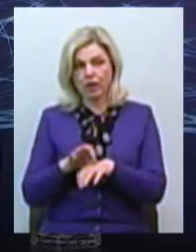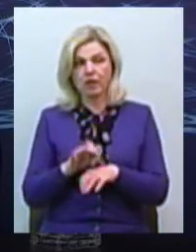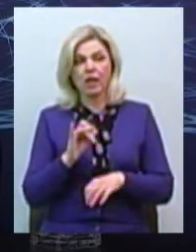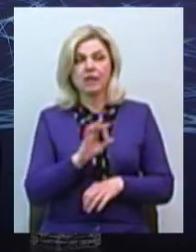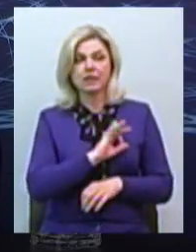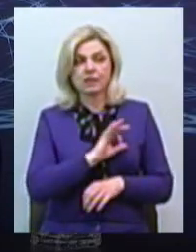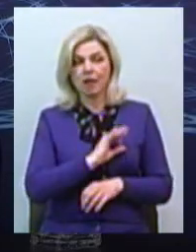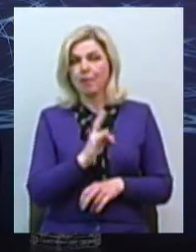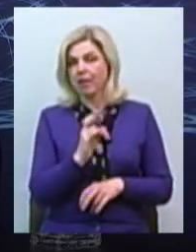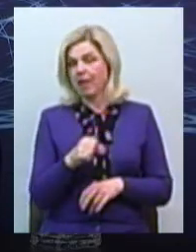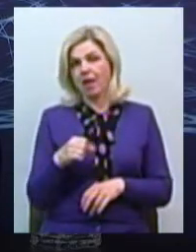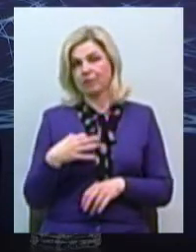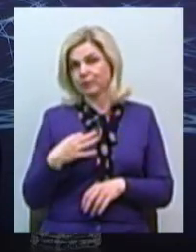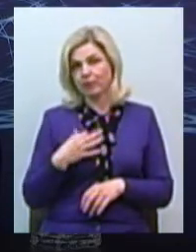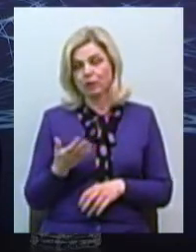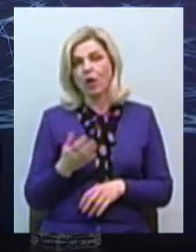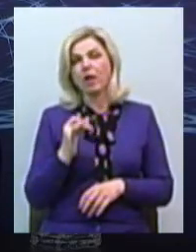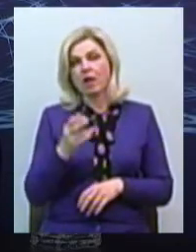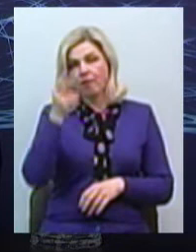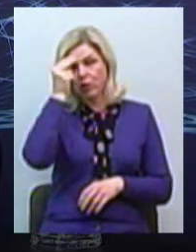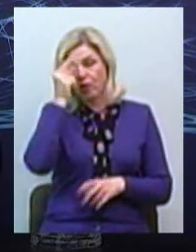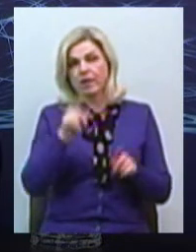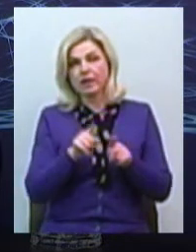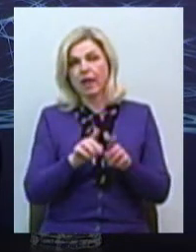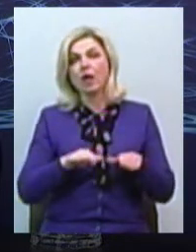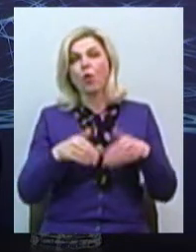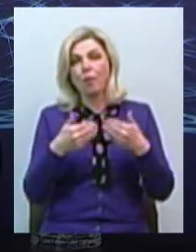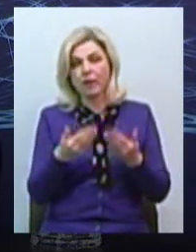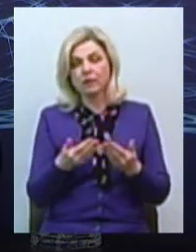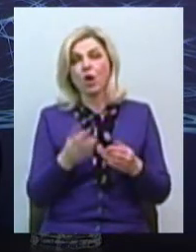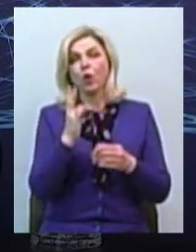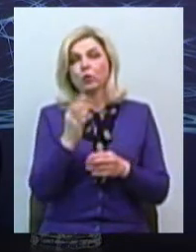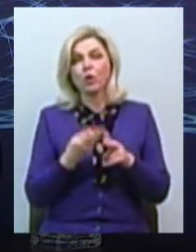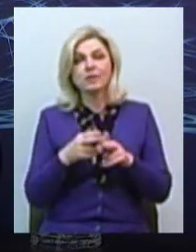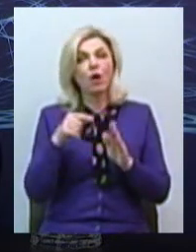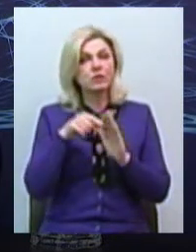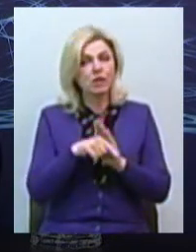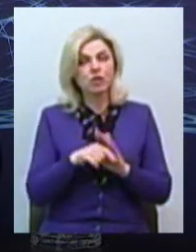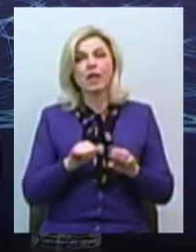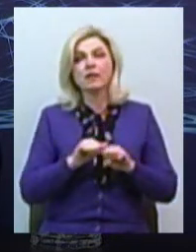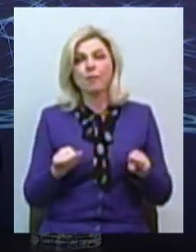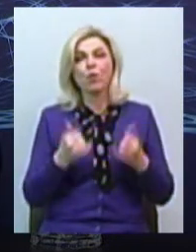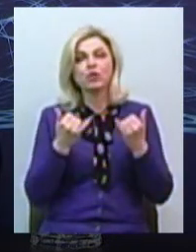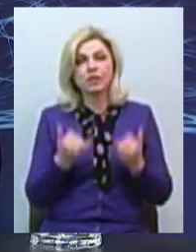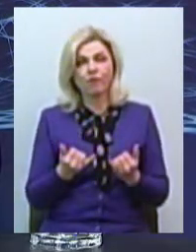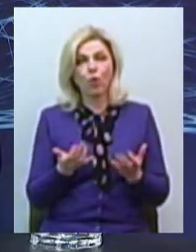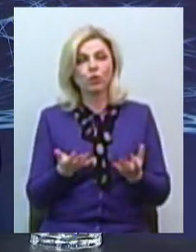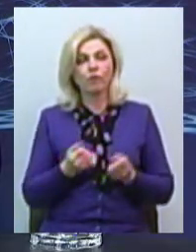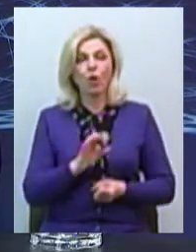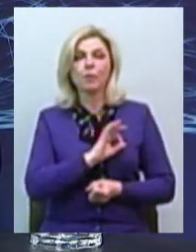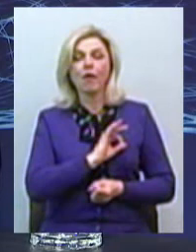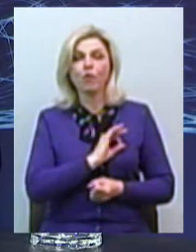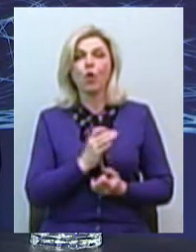осторонь і враховує вказані рекомендації. Однак це не означає, що не можна на сьогоднішній день отримати правову